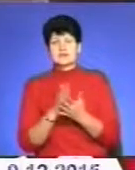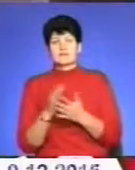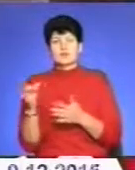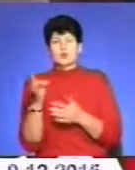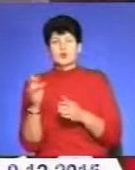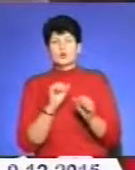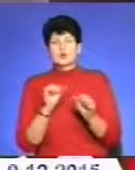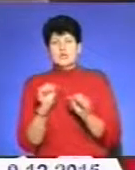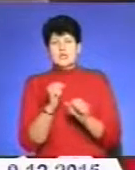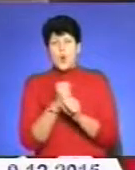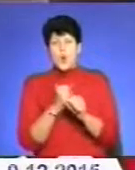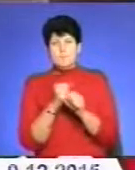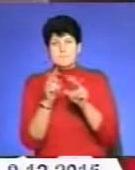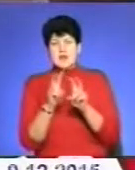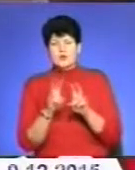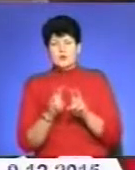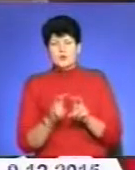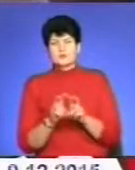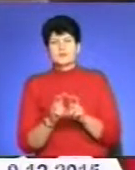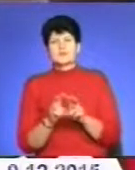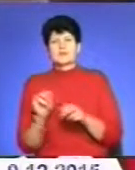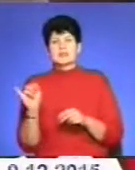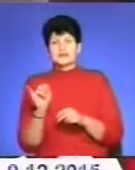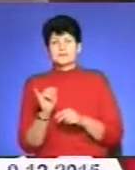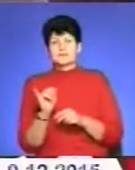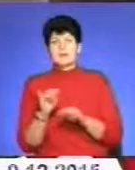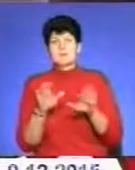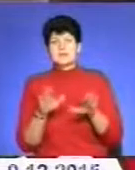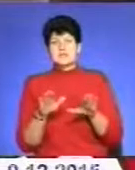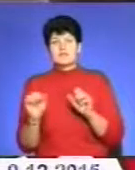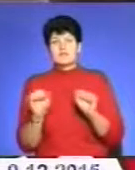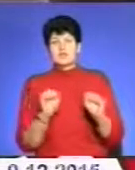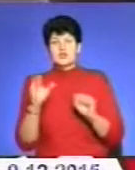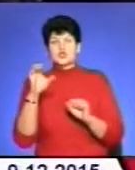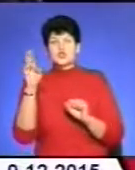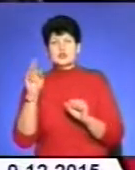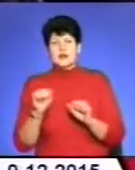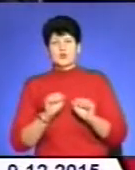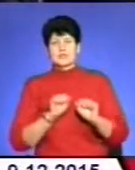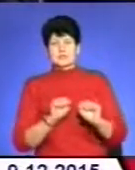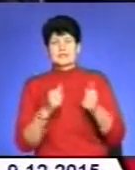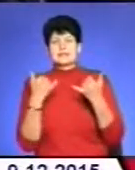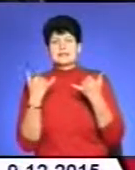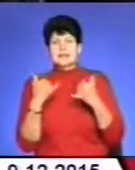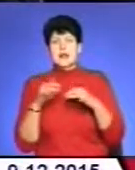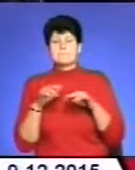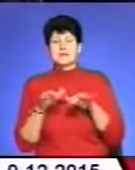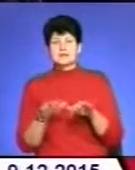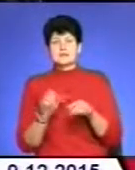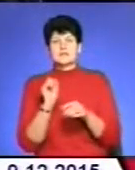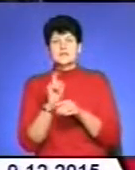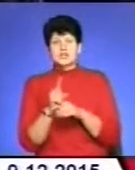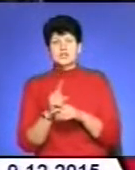управлінь і опрацьовуються місцевими управліннями соціального захисту. Наразі механізм призначення